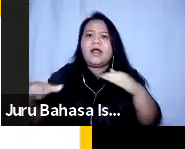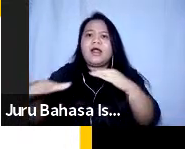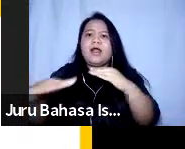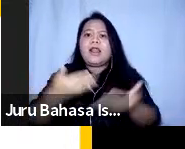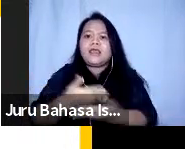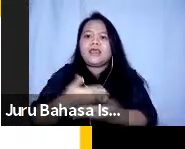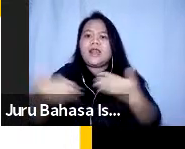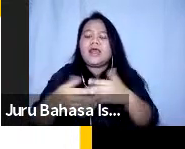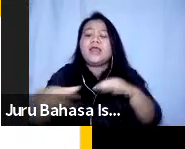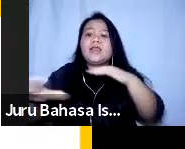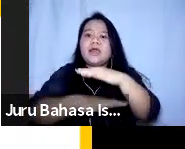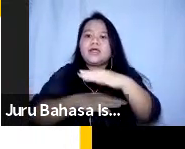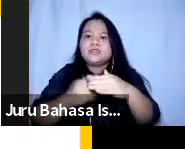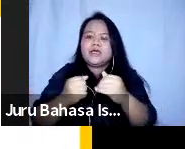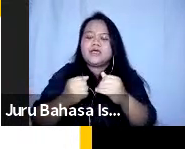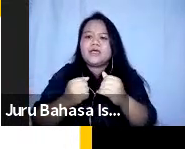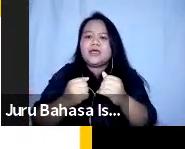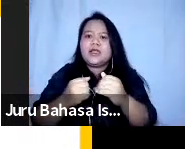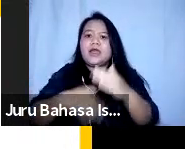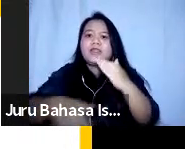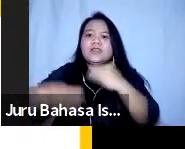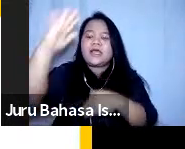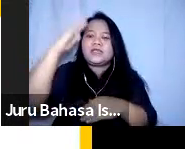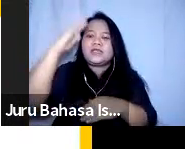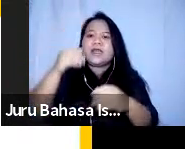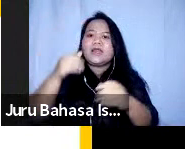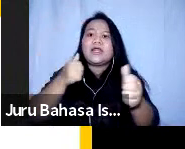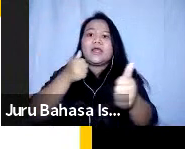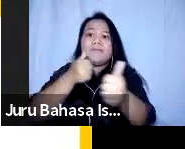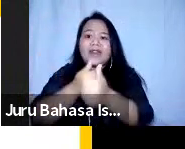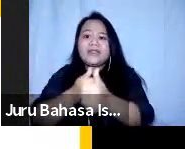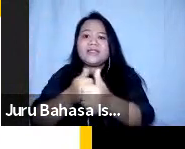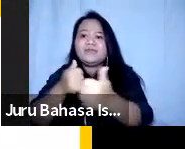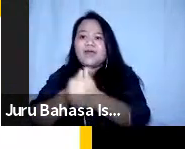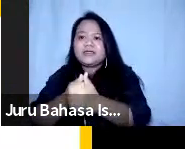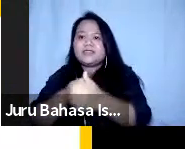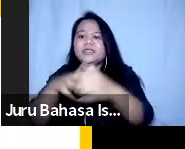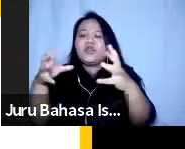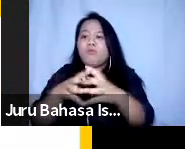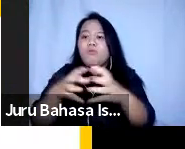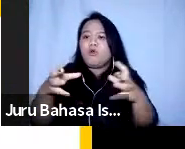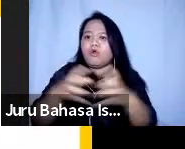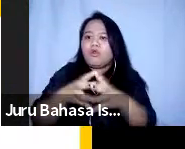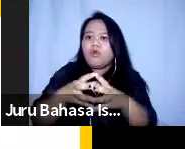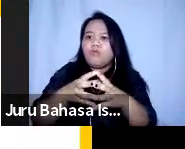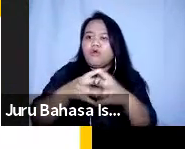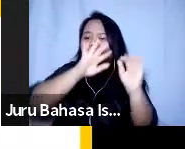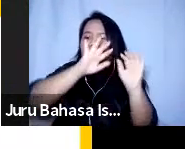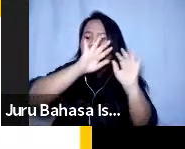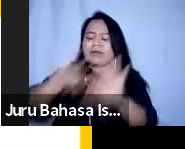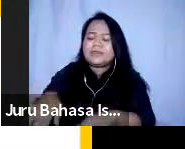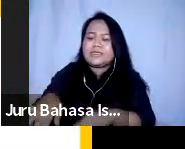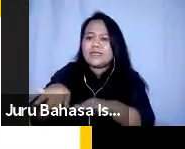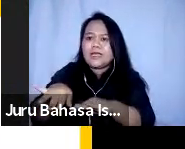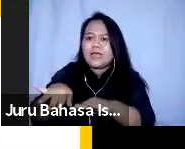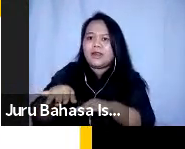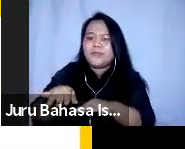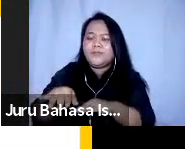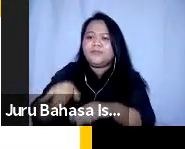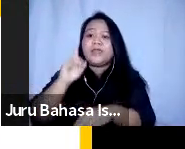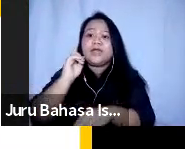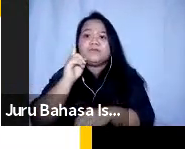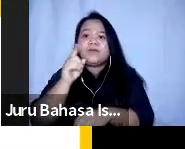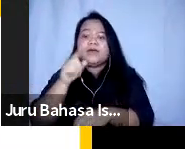dan juga tingkatkan partisipasi kelompok-kelompok yang seringkali termarginalkan agar mereka